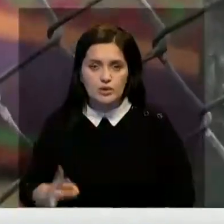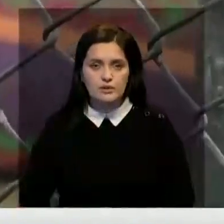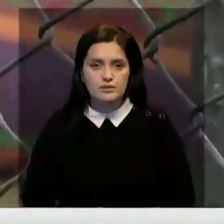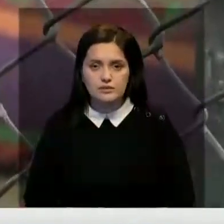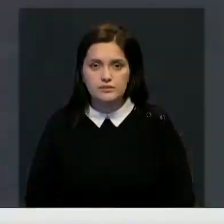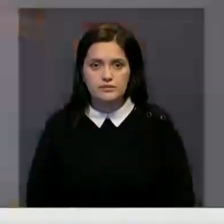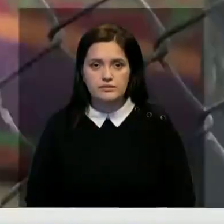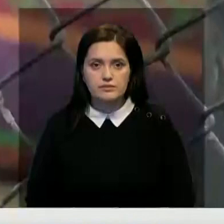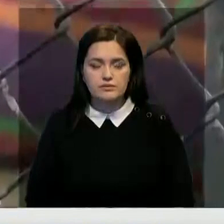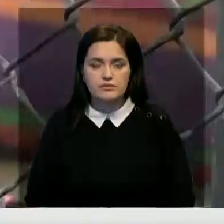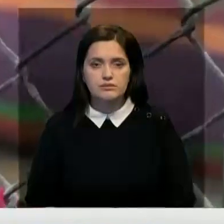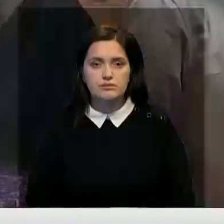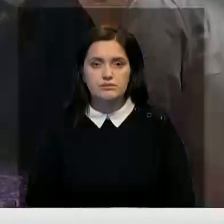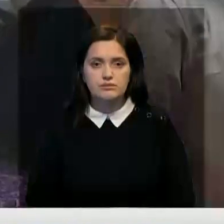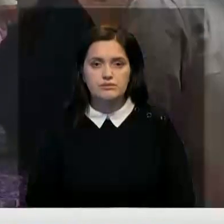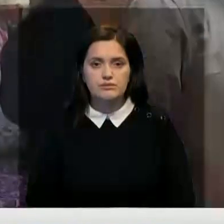ООН.